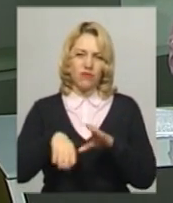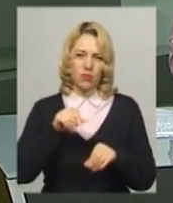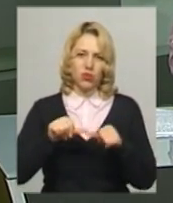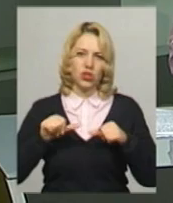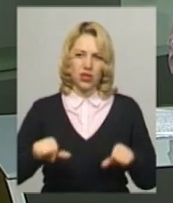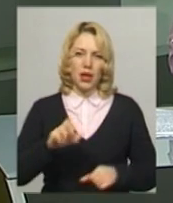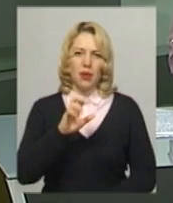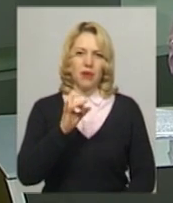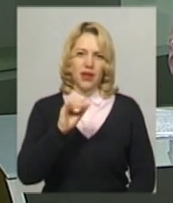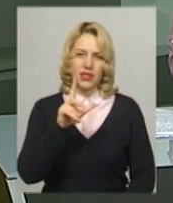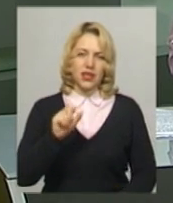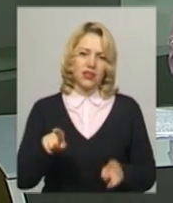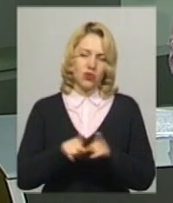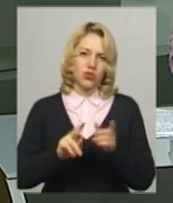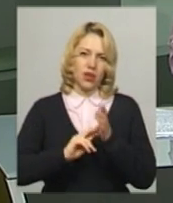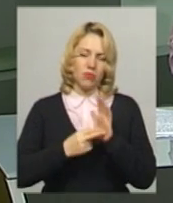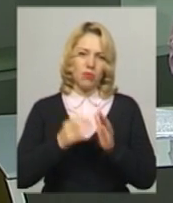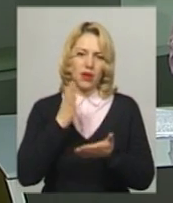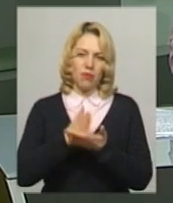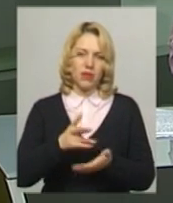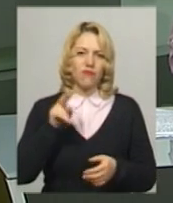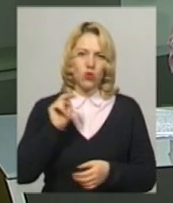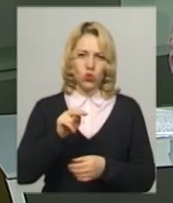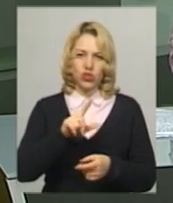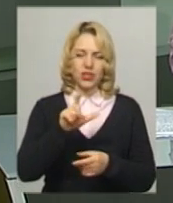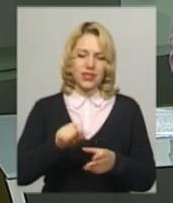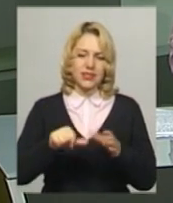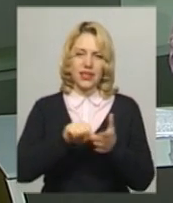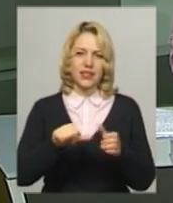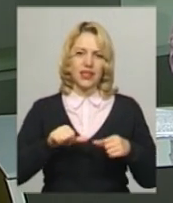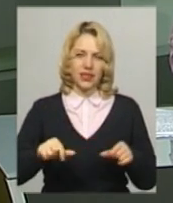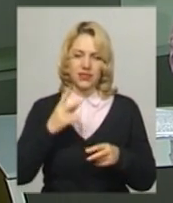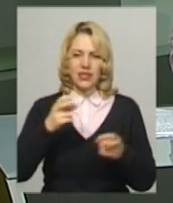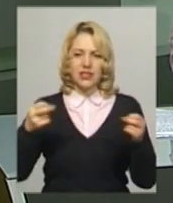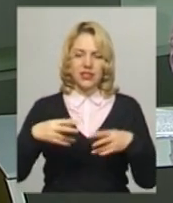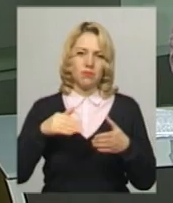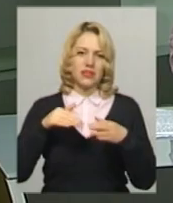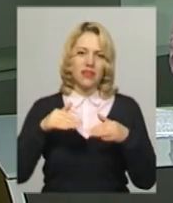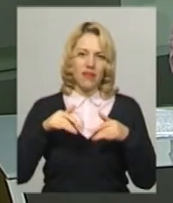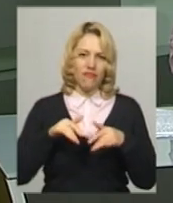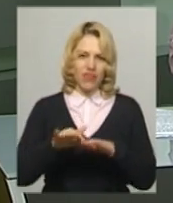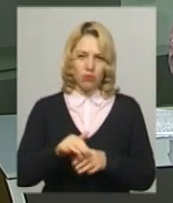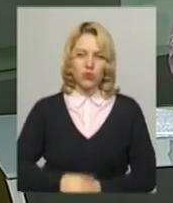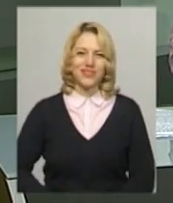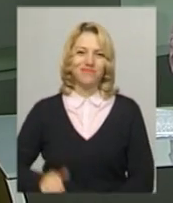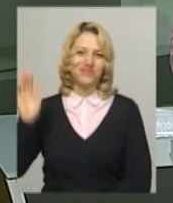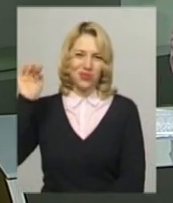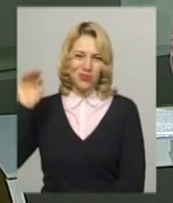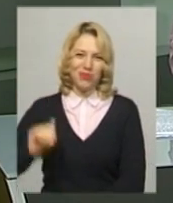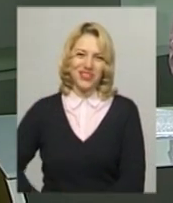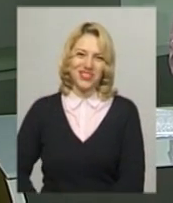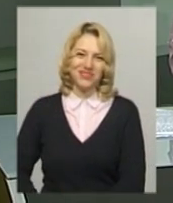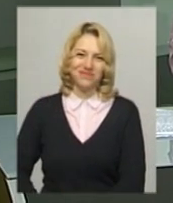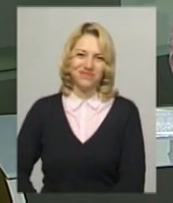дільниць Альона Береза. Також заплановані прямі включення з дільниць. Дивіться спецвипуск «Тема дня» вже замить в ефірі Поділя Центр. Дякуємо, що